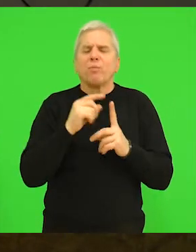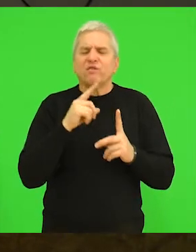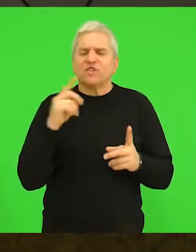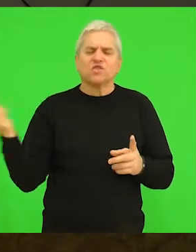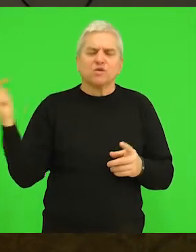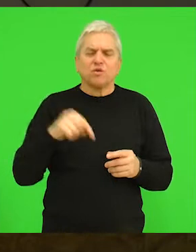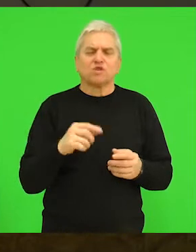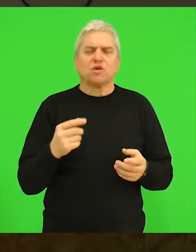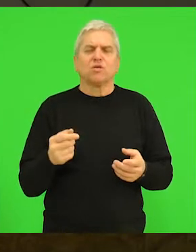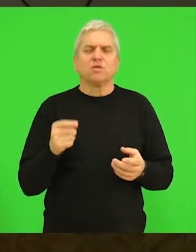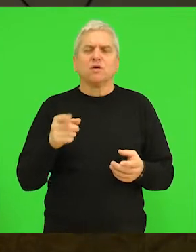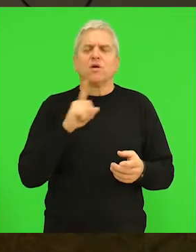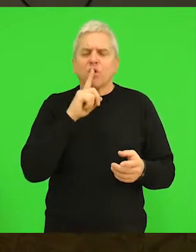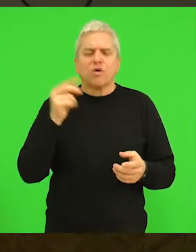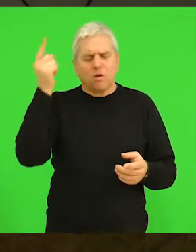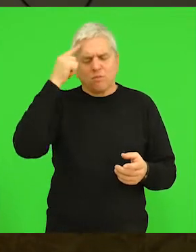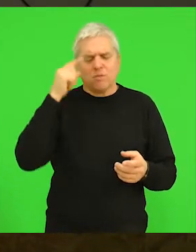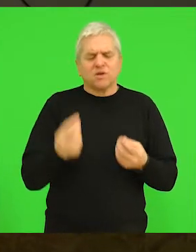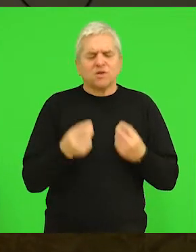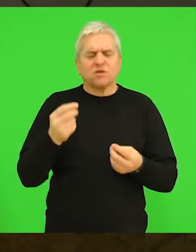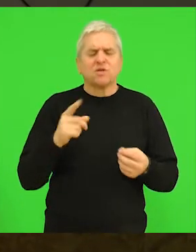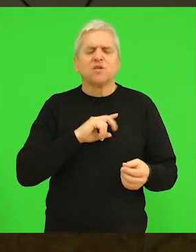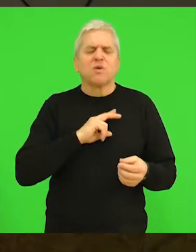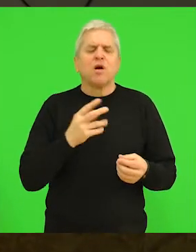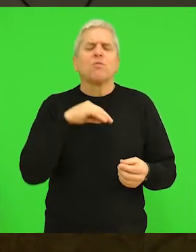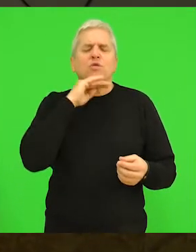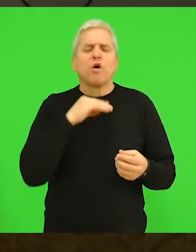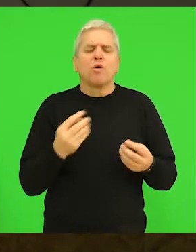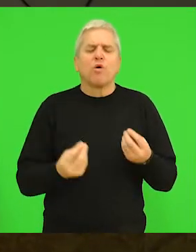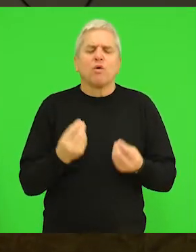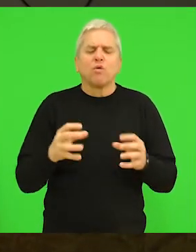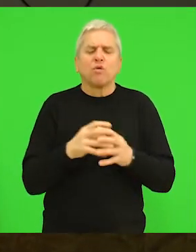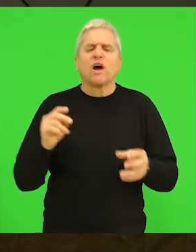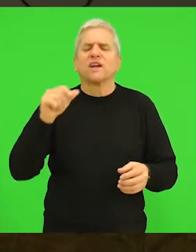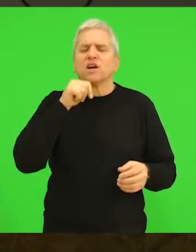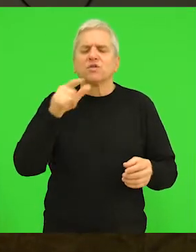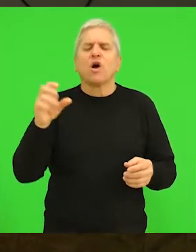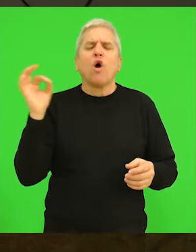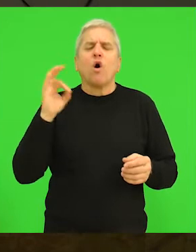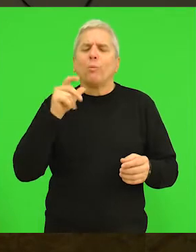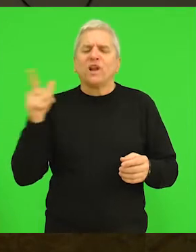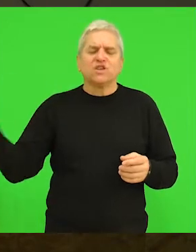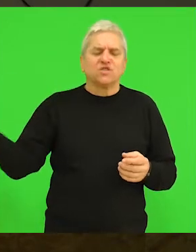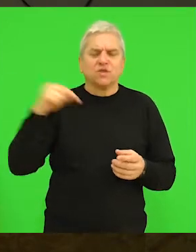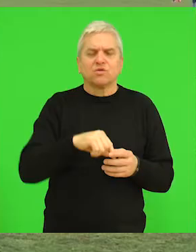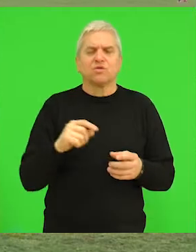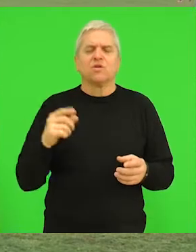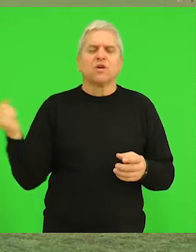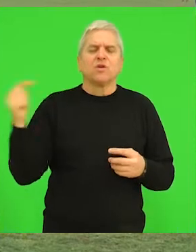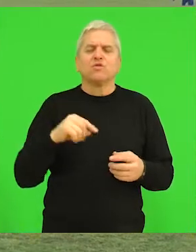Popović koji je dosta iskusan igrač koji je igrao mnogo kubova došao je Radulović iz Obilića